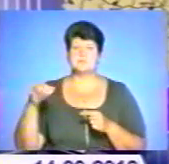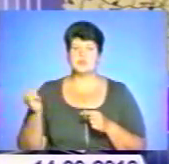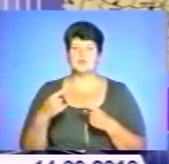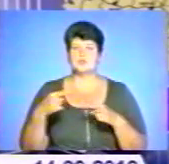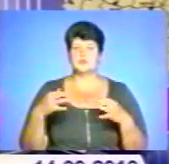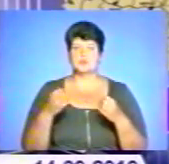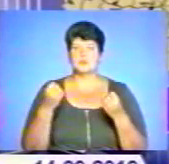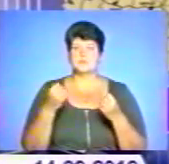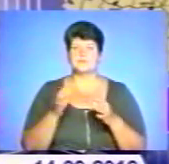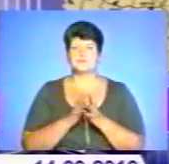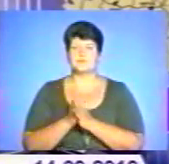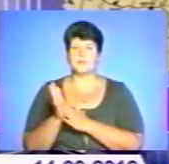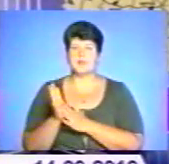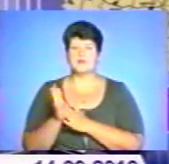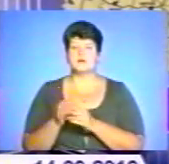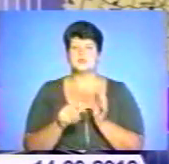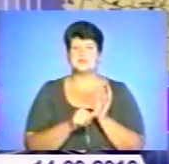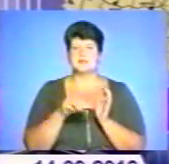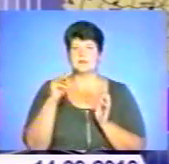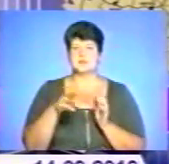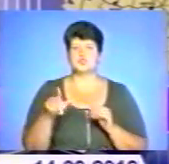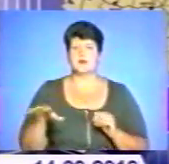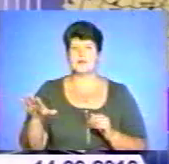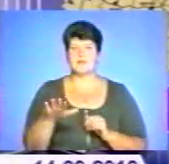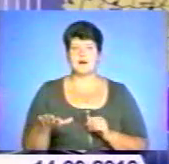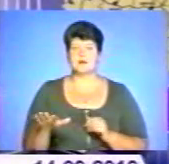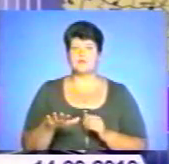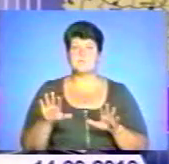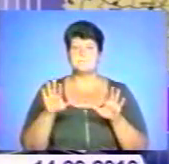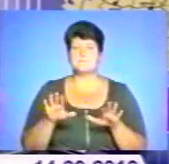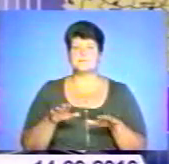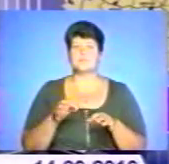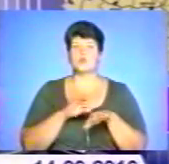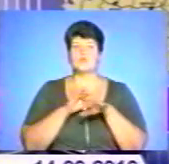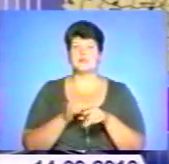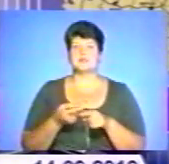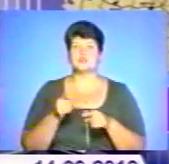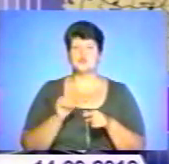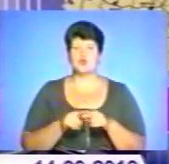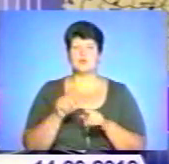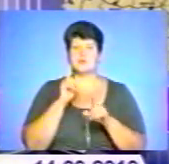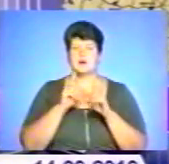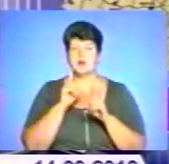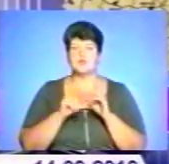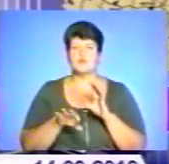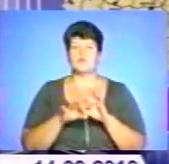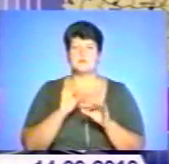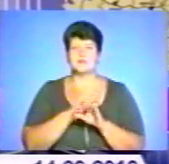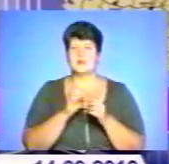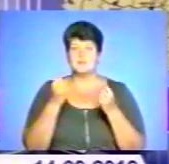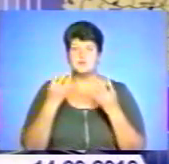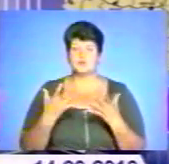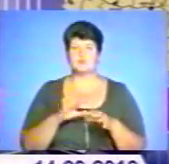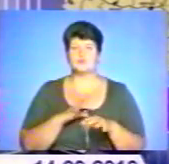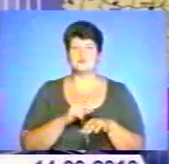це на площі 206 тисяч гектарів. Місцем проведення цього семінарна рада Кременецький район обрані невипадково, бо